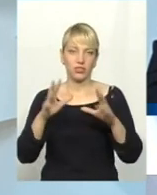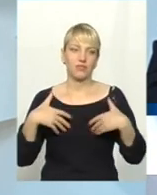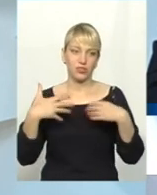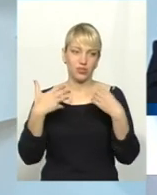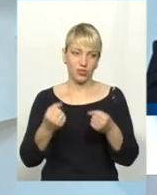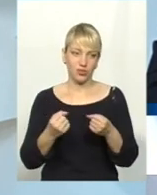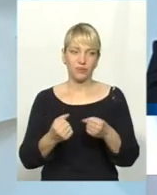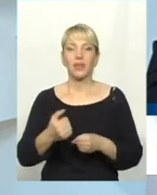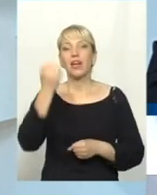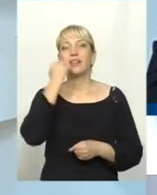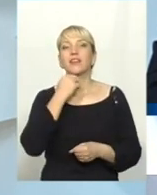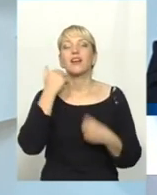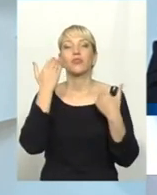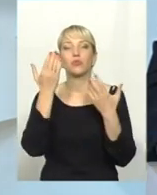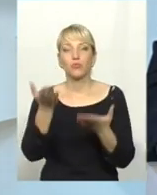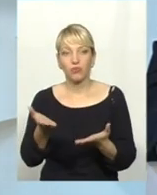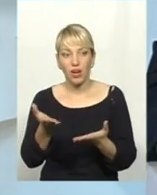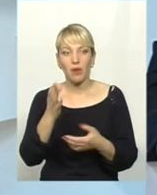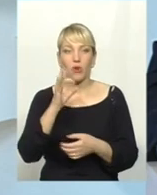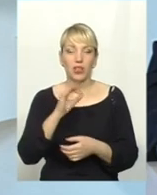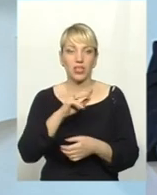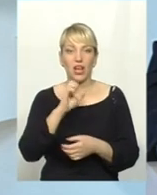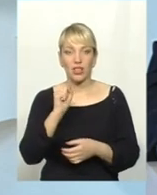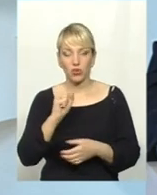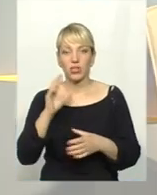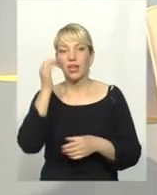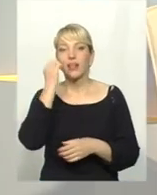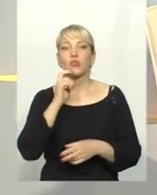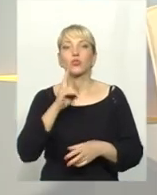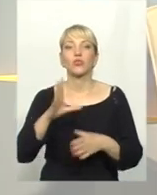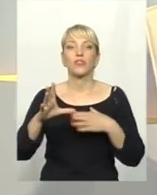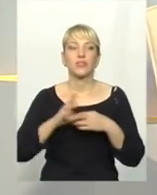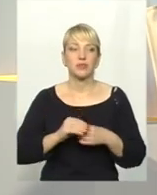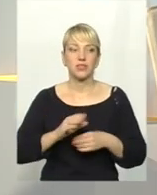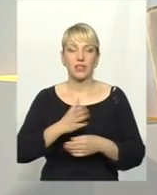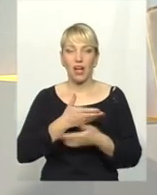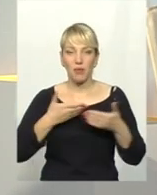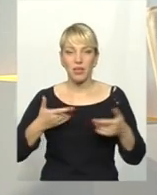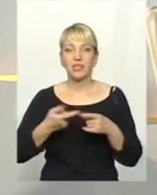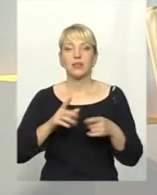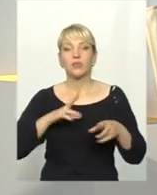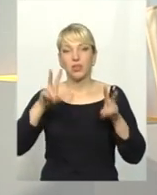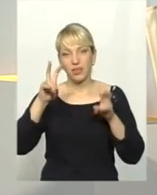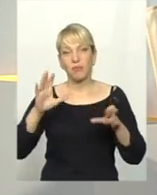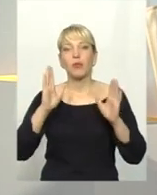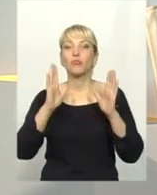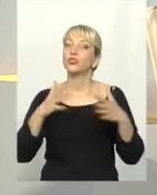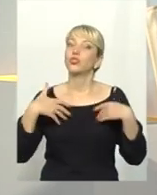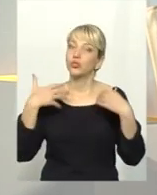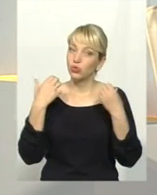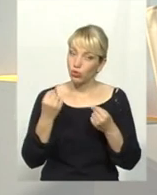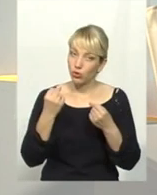Що ж, дякую вам, Олеже Анатолійовичу. Дякую всім, хто був із нами. Це була тема. Будьте здорові,